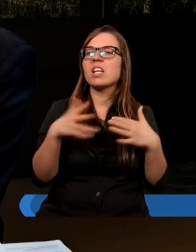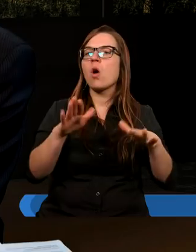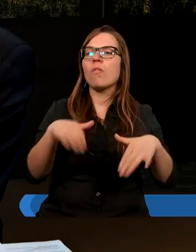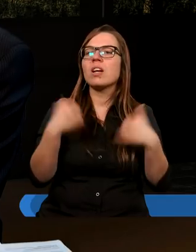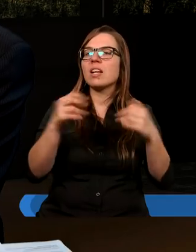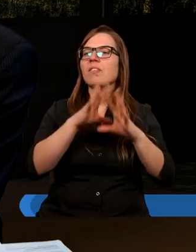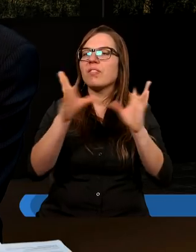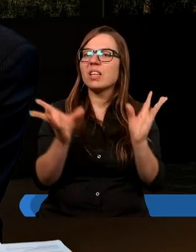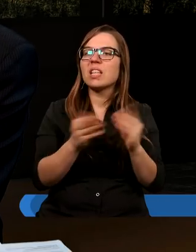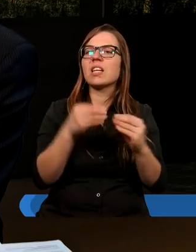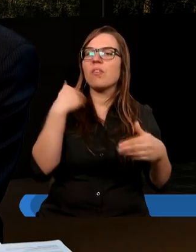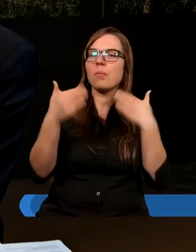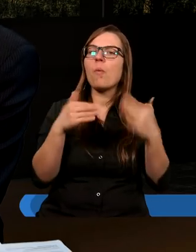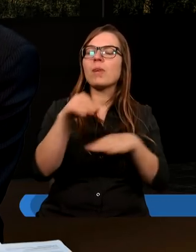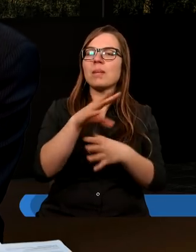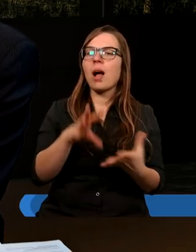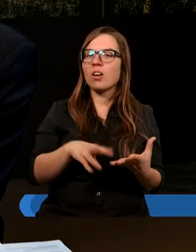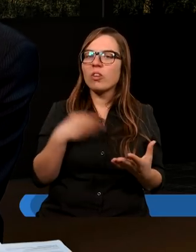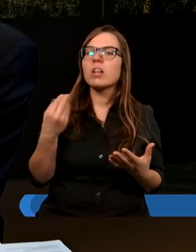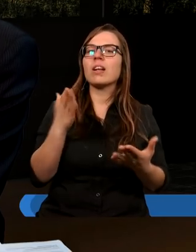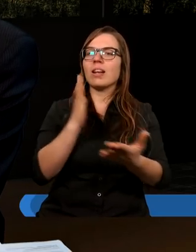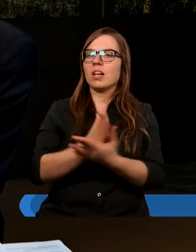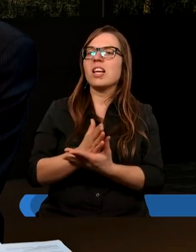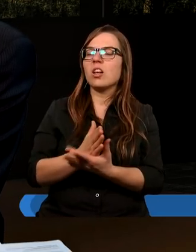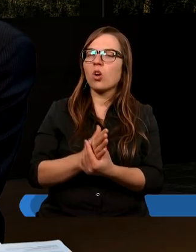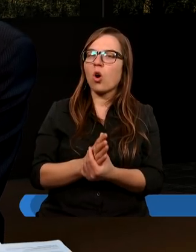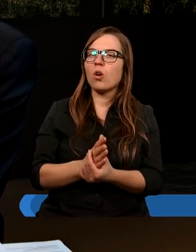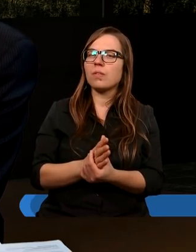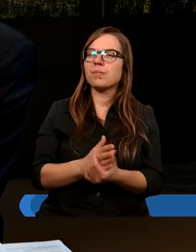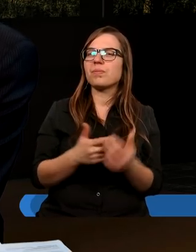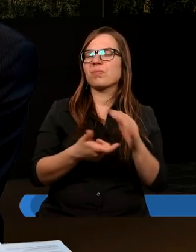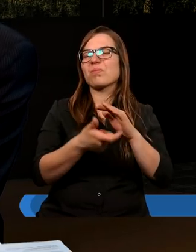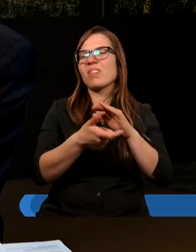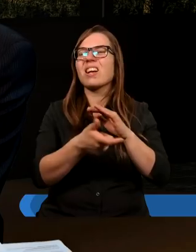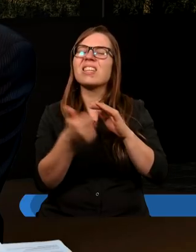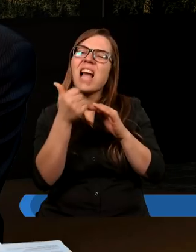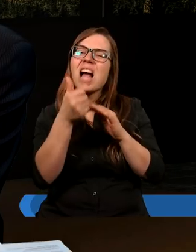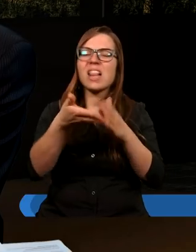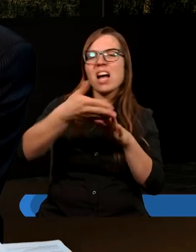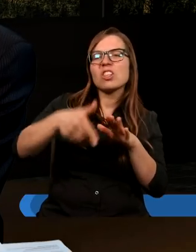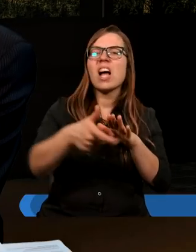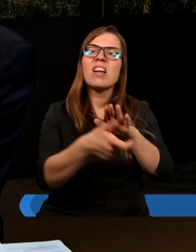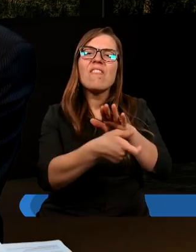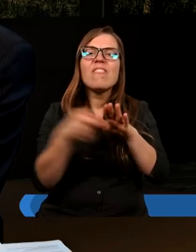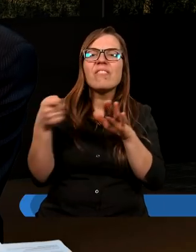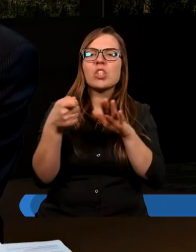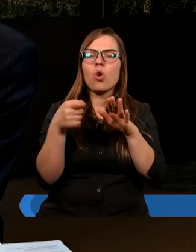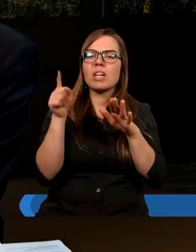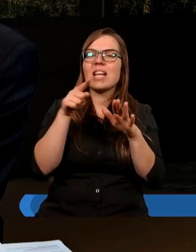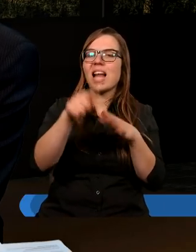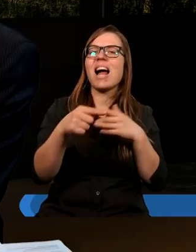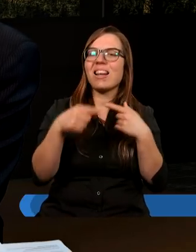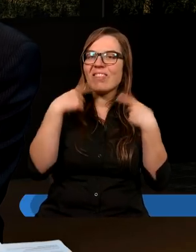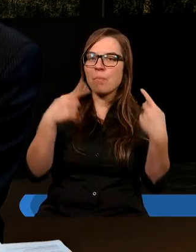uwzględnimy wszystkich wypowiedzi Pisma Świętego, tylko wyrwaną jedną, pojedynczą wypowiedź